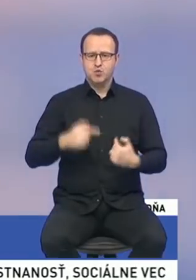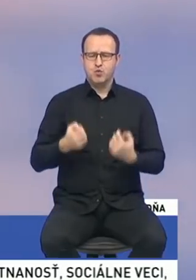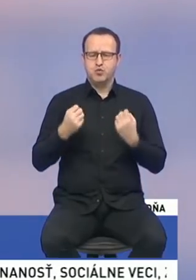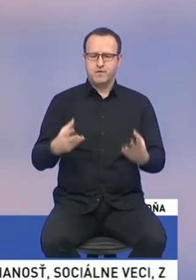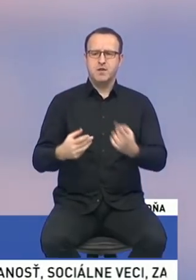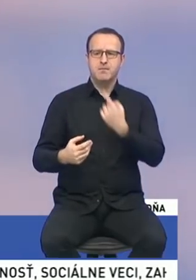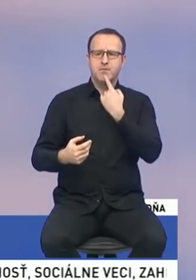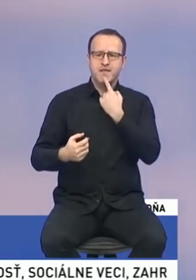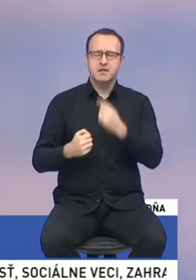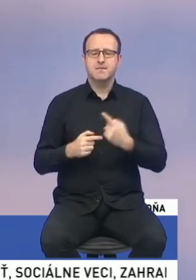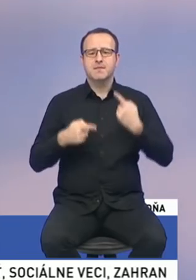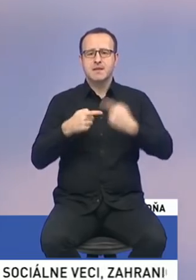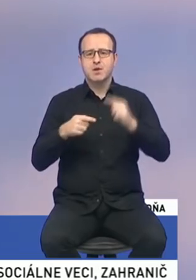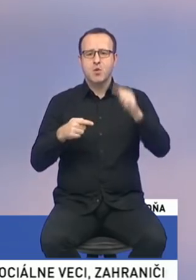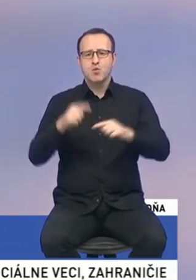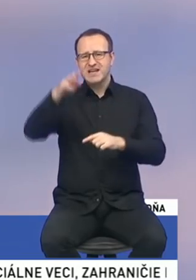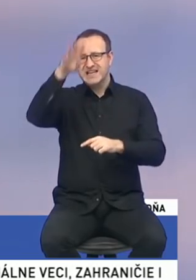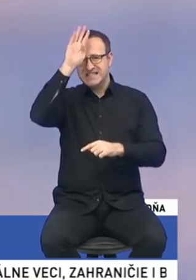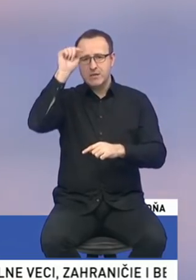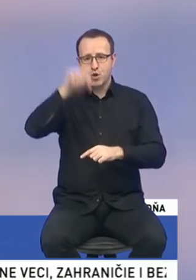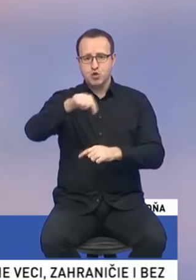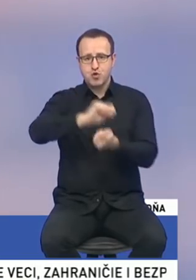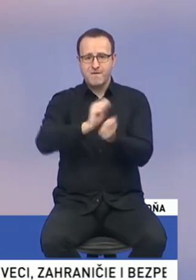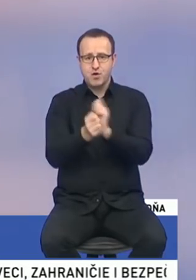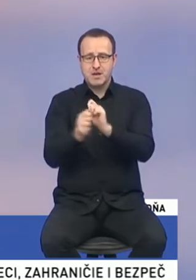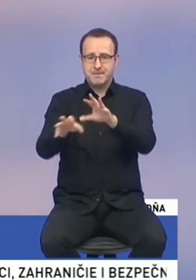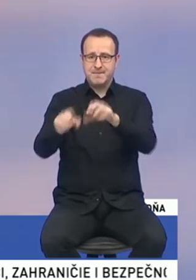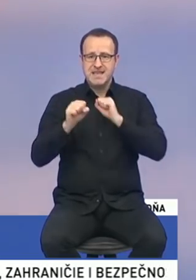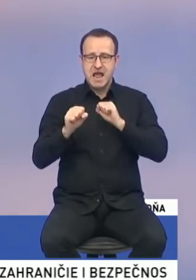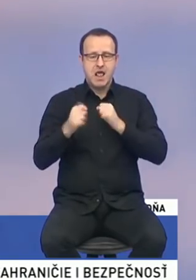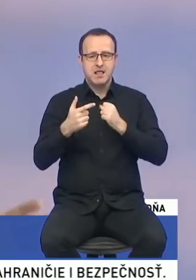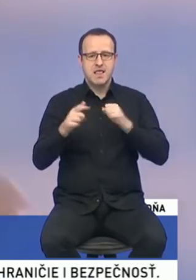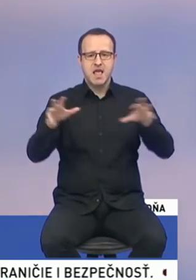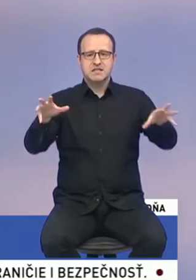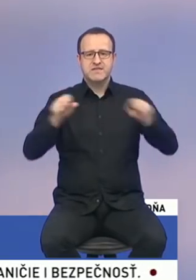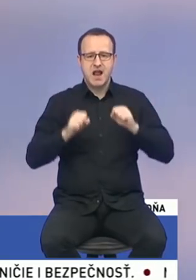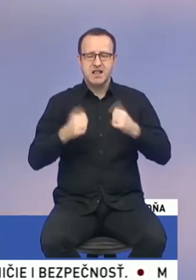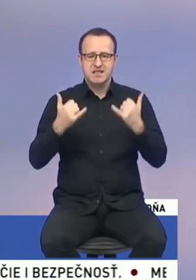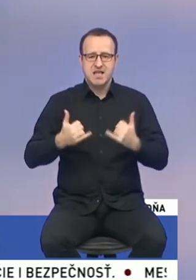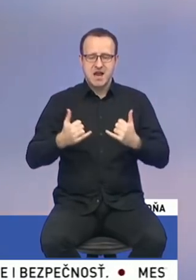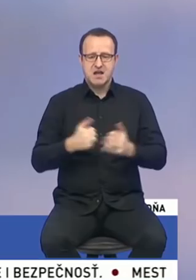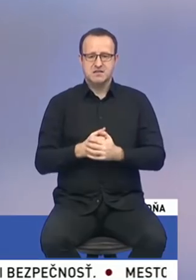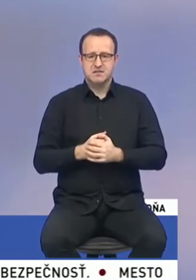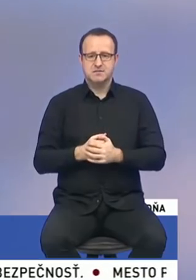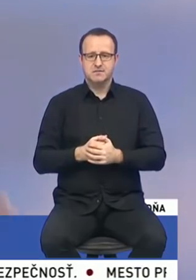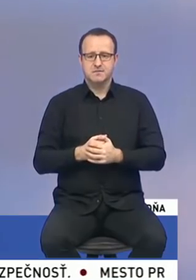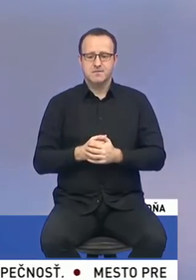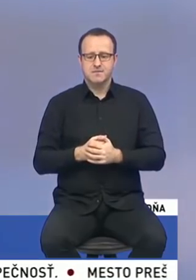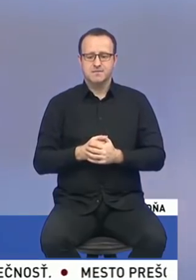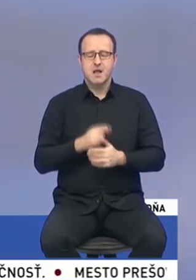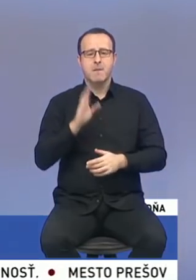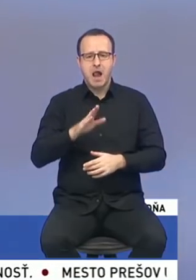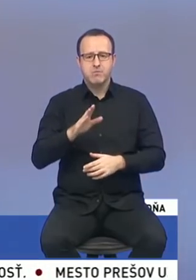tvrdiť, že aj napriek tomu, že istambulský dohovor sa prijal, neratifikoval, teraz teda neprijal, mala byť